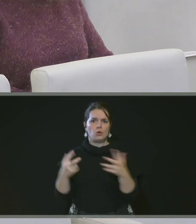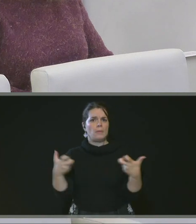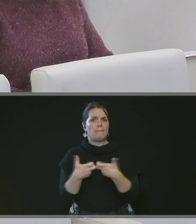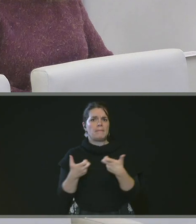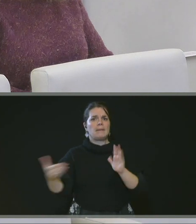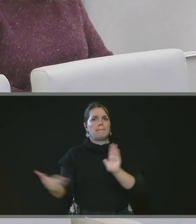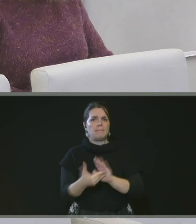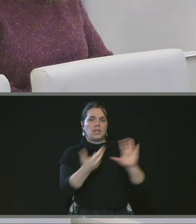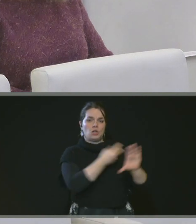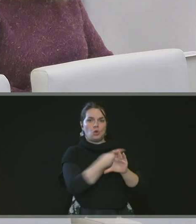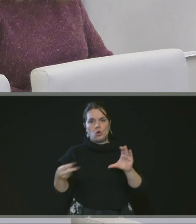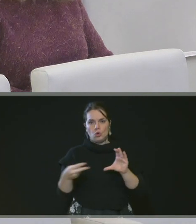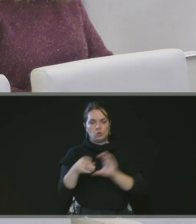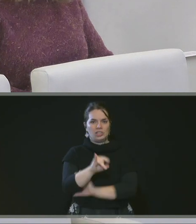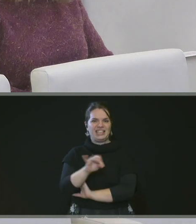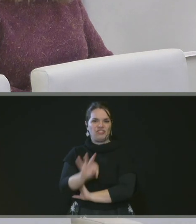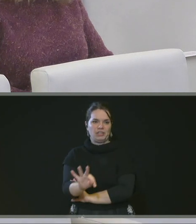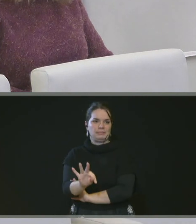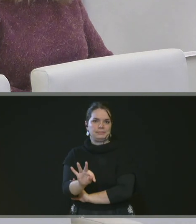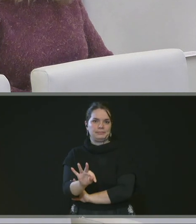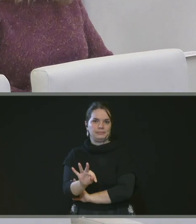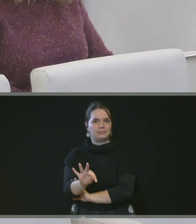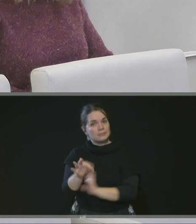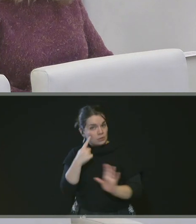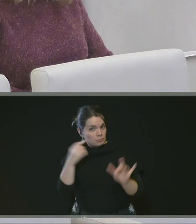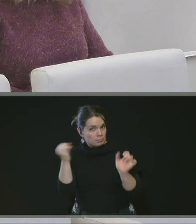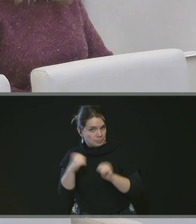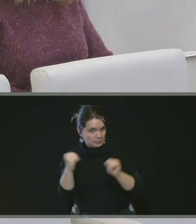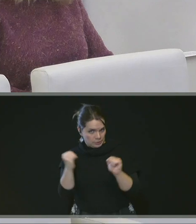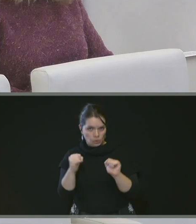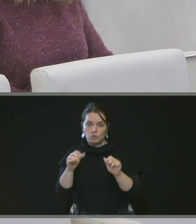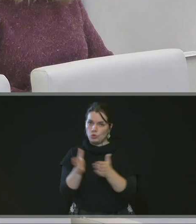mois hors taxe. On vous demande d'approuver cette délibération.